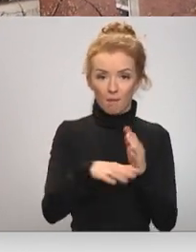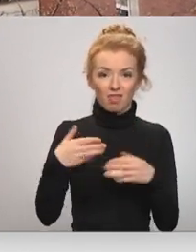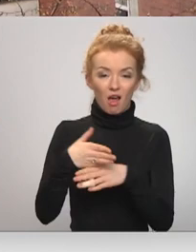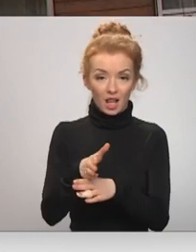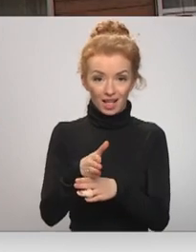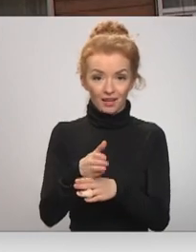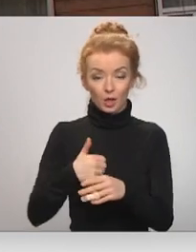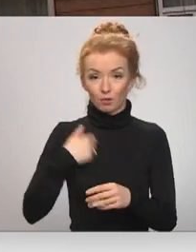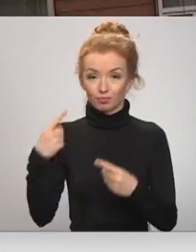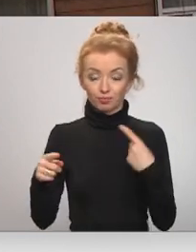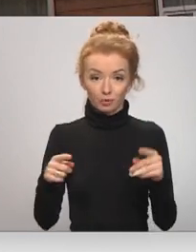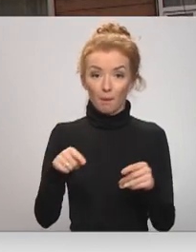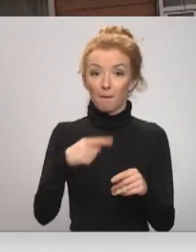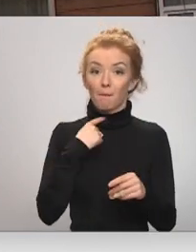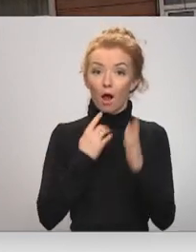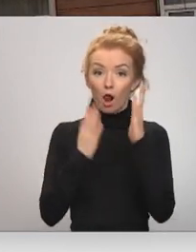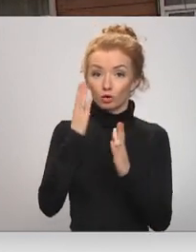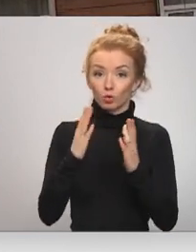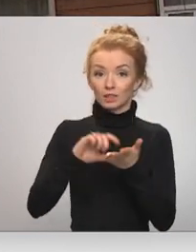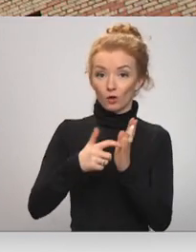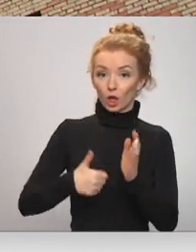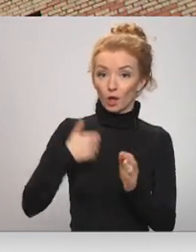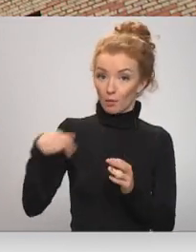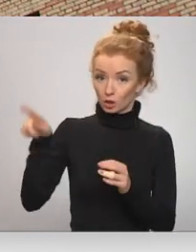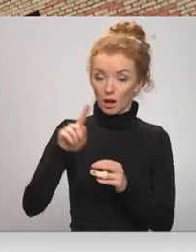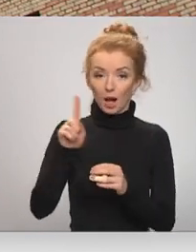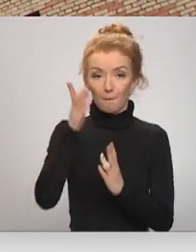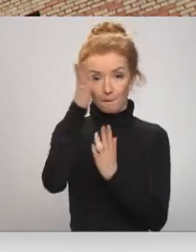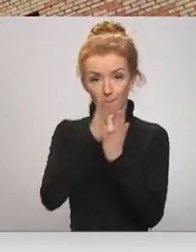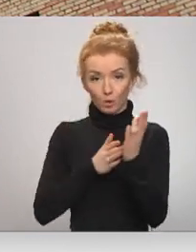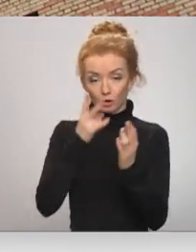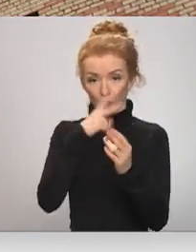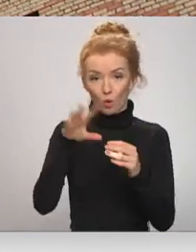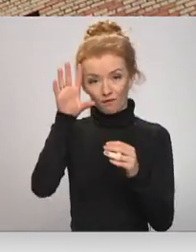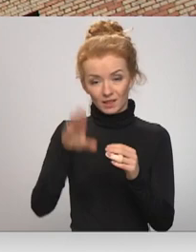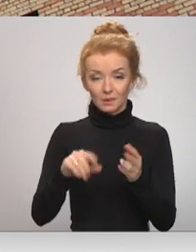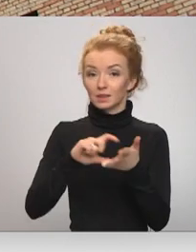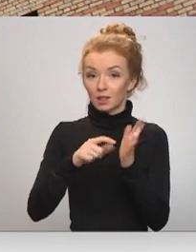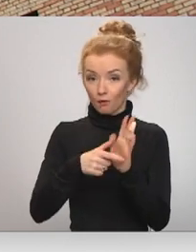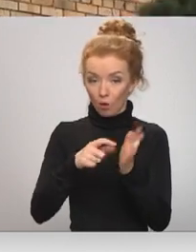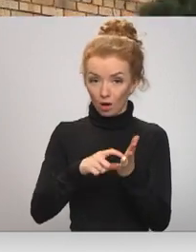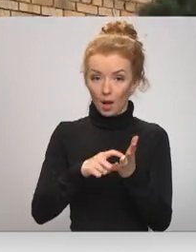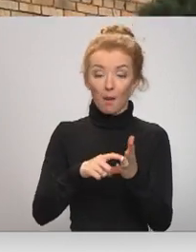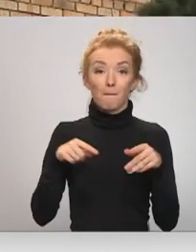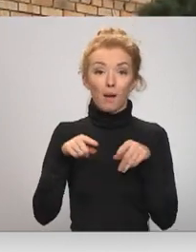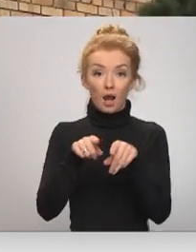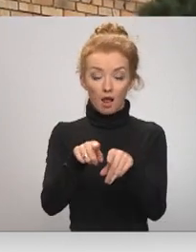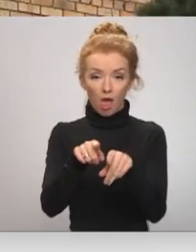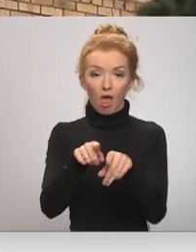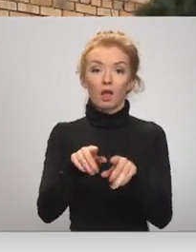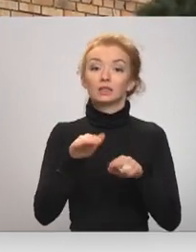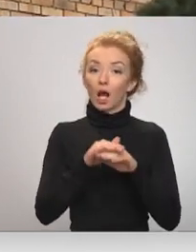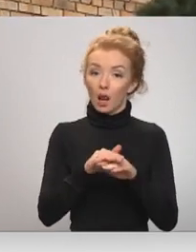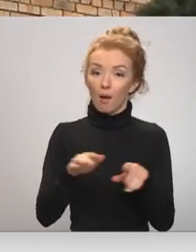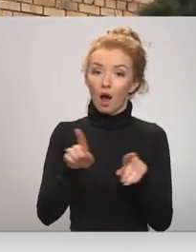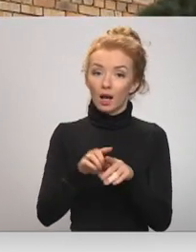zemes. Par to būs jaunā balso dzīvokļu īpašniekiem, kam pieder vairāk nekā pusi no visiem ēkā esošajiem dzīvokļiem. Paralēli aizvien spēkā